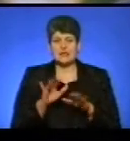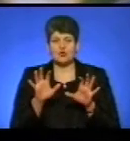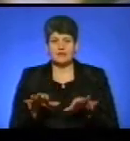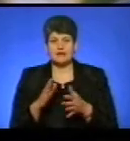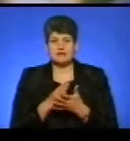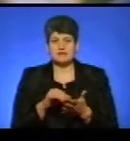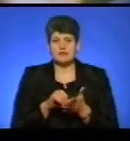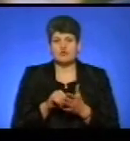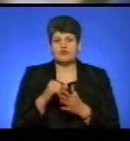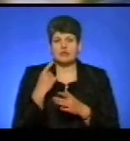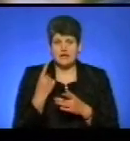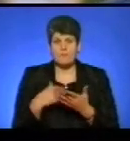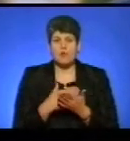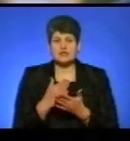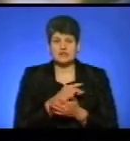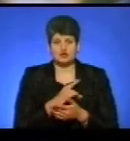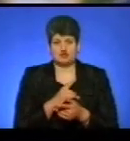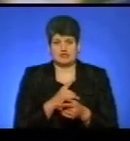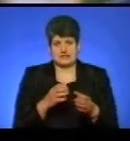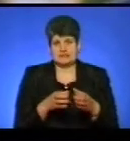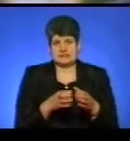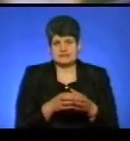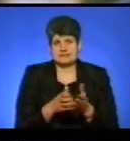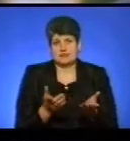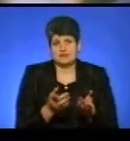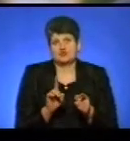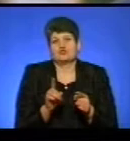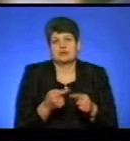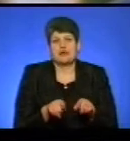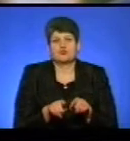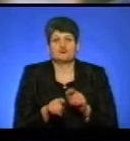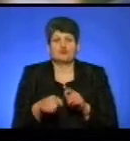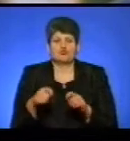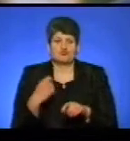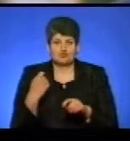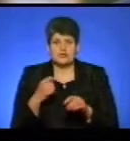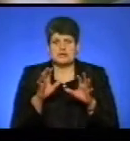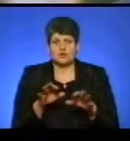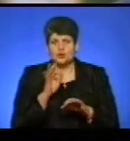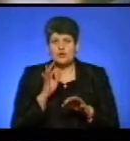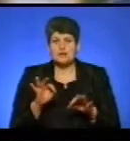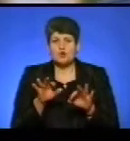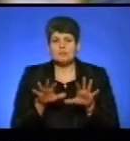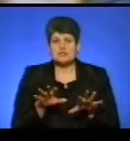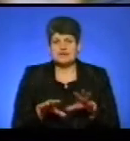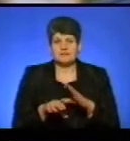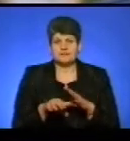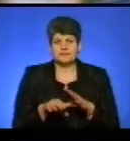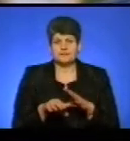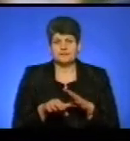представниками однієї політичної сили. Що також порушує закон України про місцеві вибори щодо формування складу